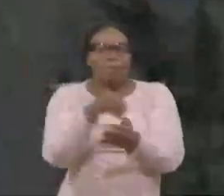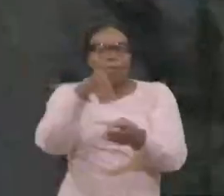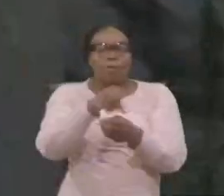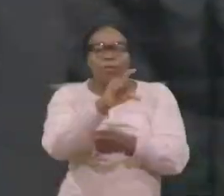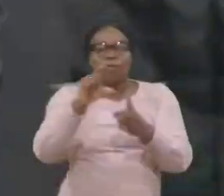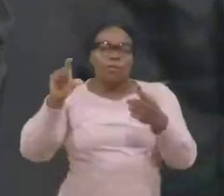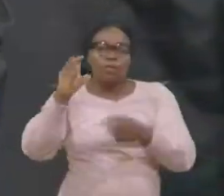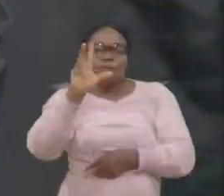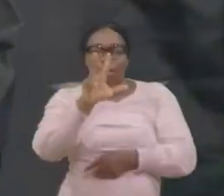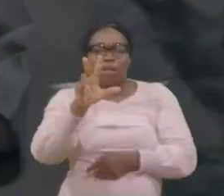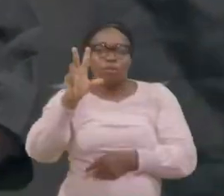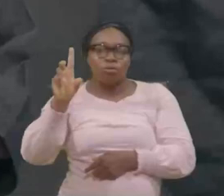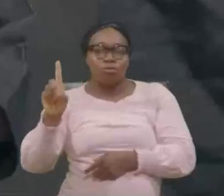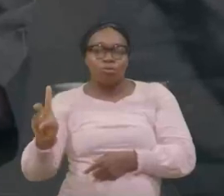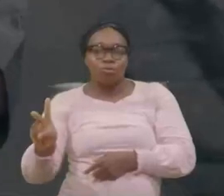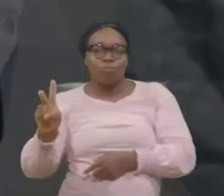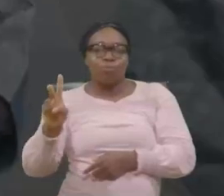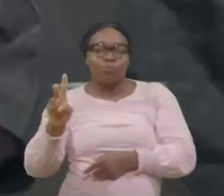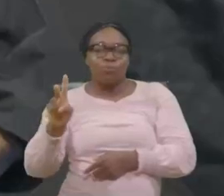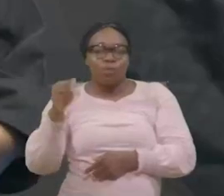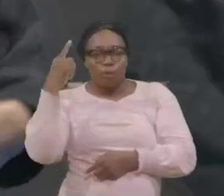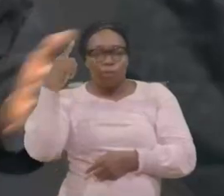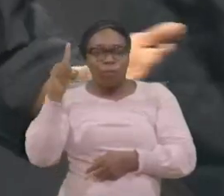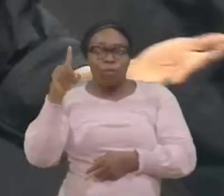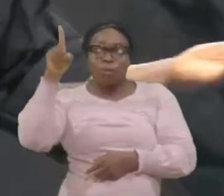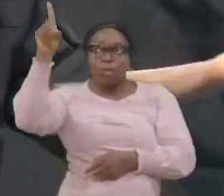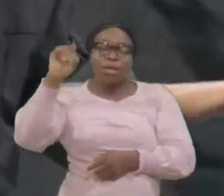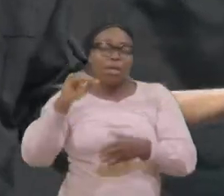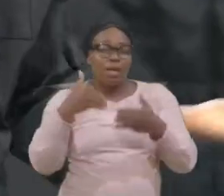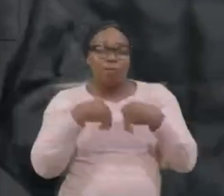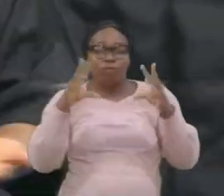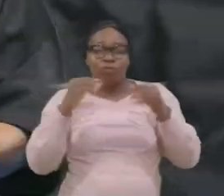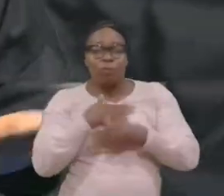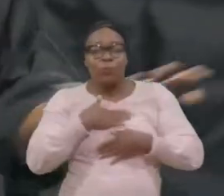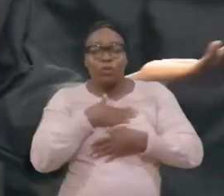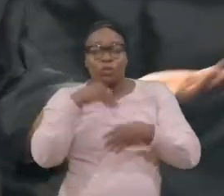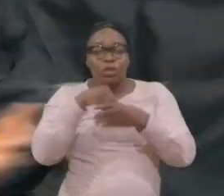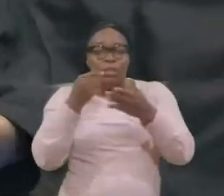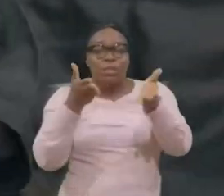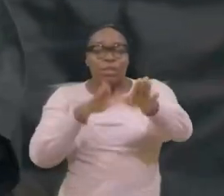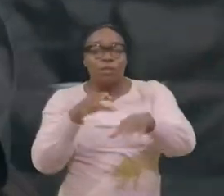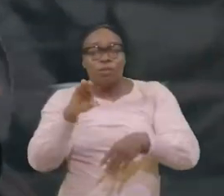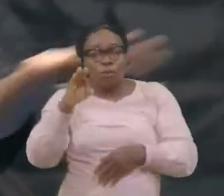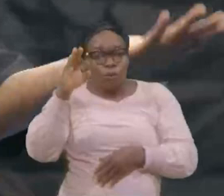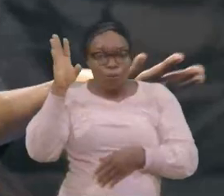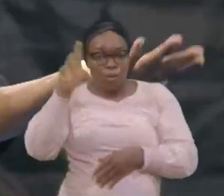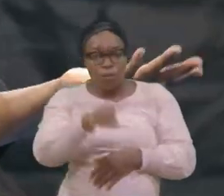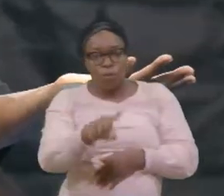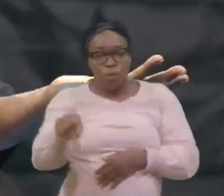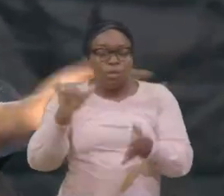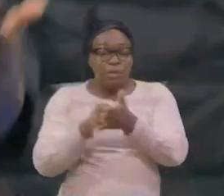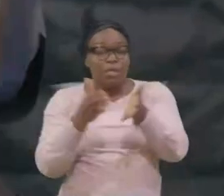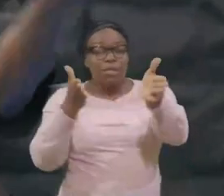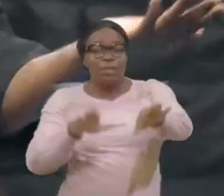Verset 32, Car je ne désire pas la mort de celui qui meurt, Dit le